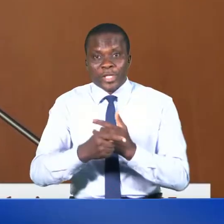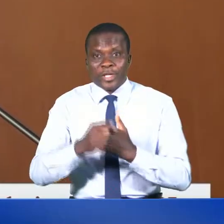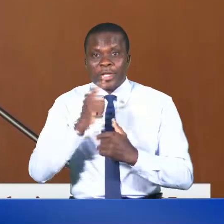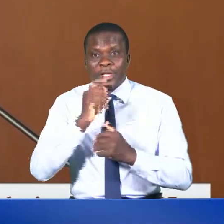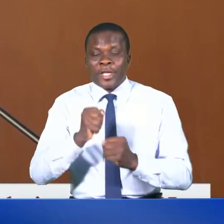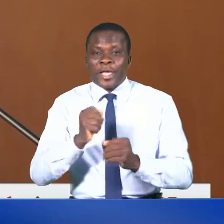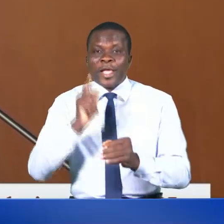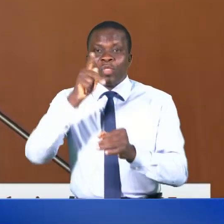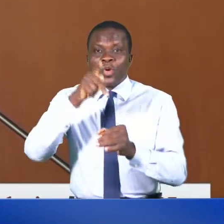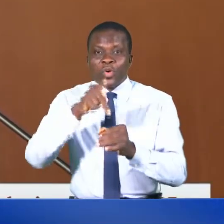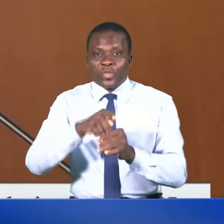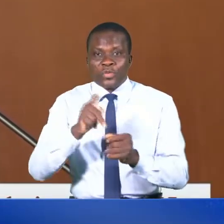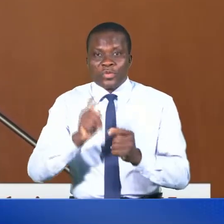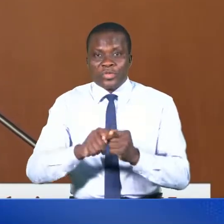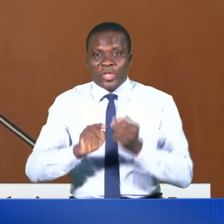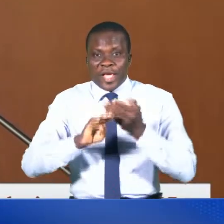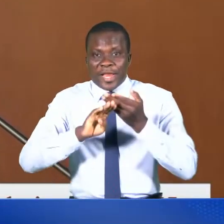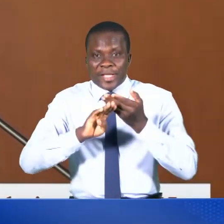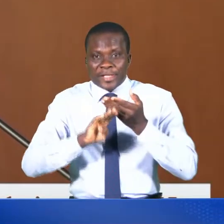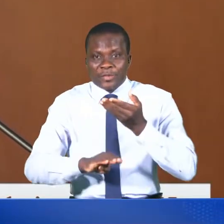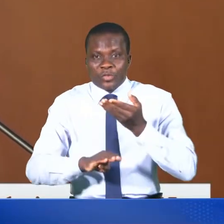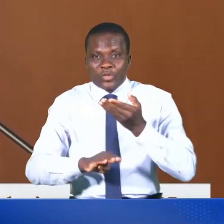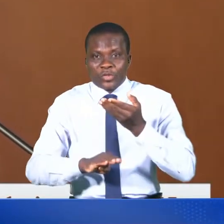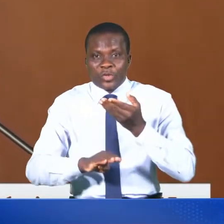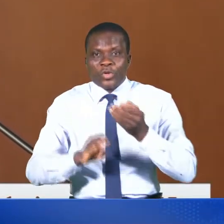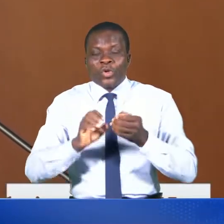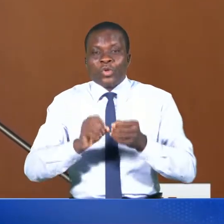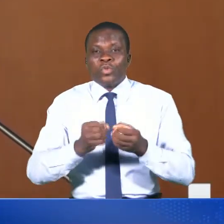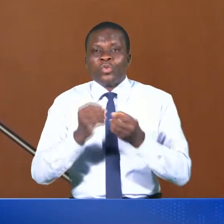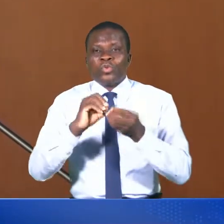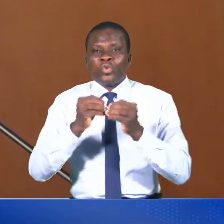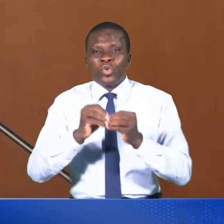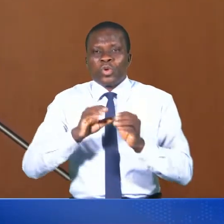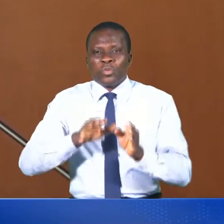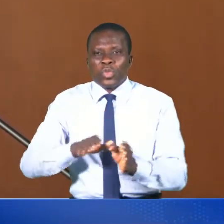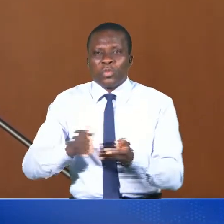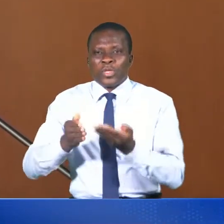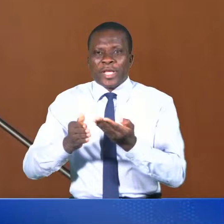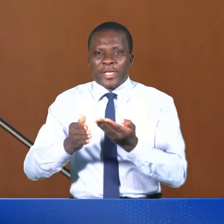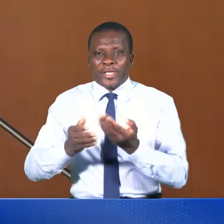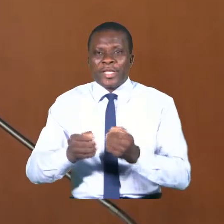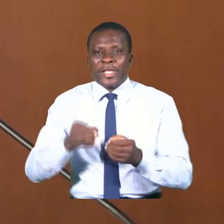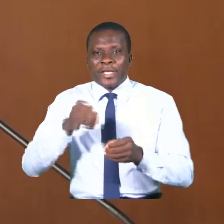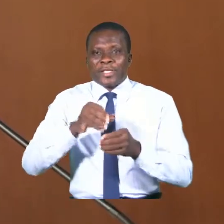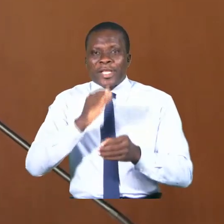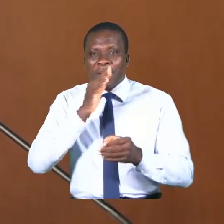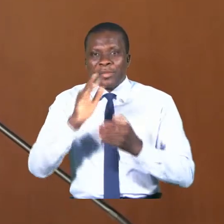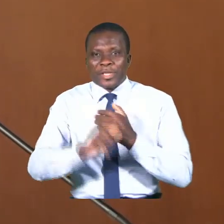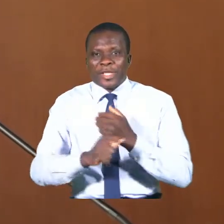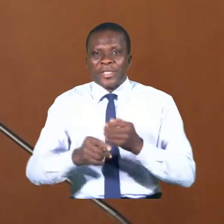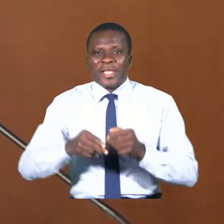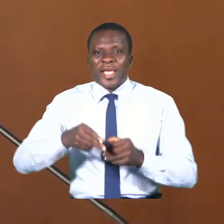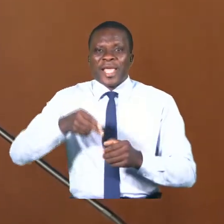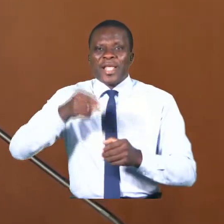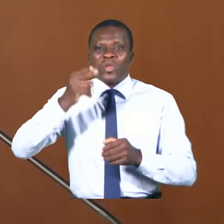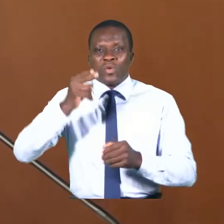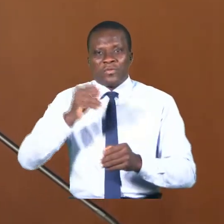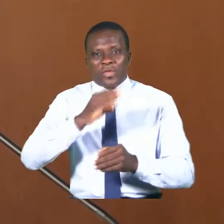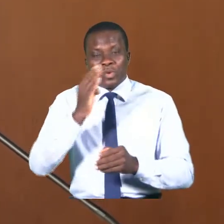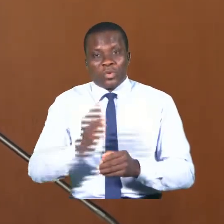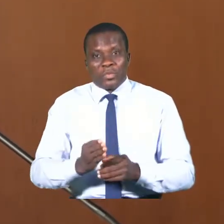contribuer à la diminution du ratio de mortalité maternelle encore très élevé au Bénin à